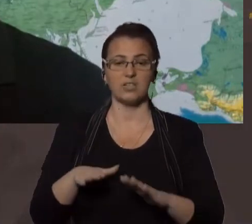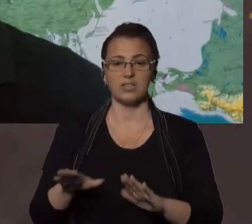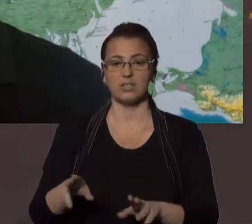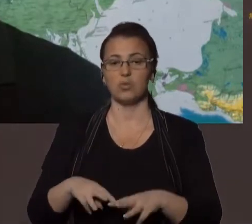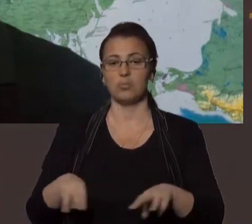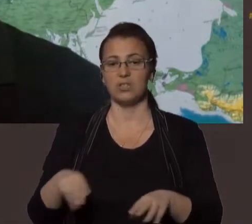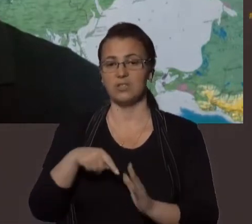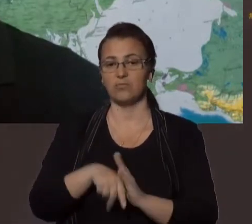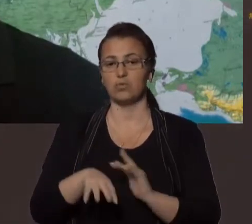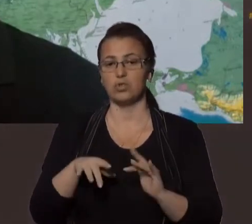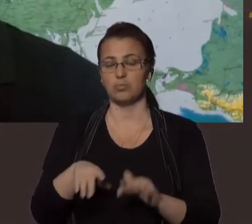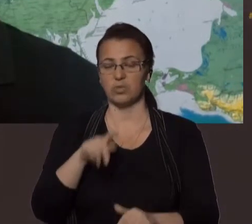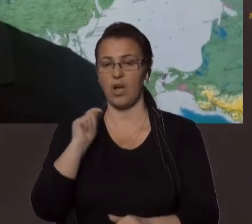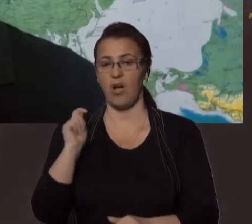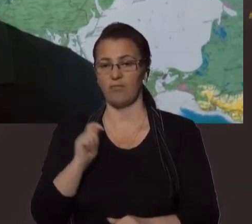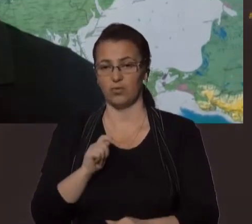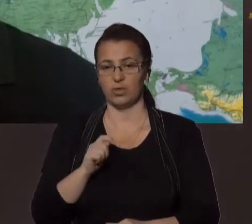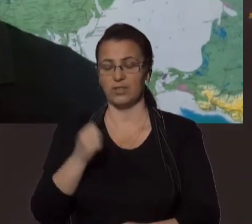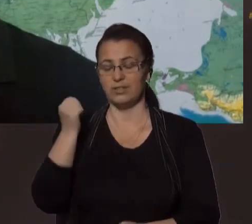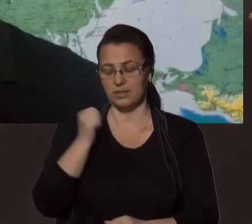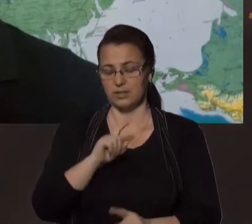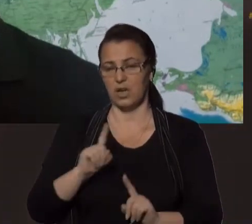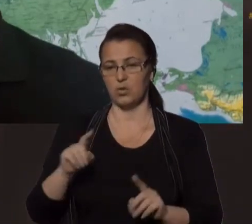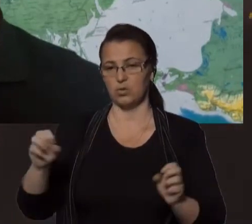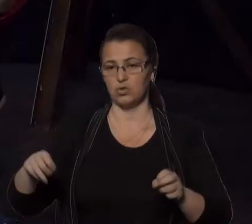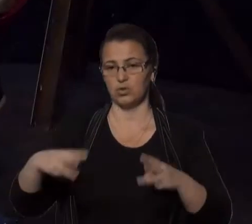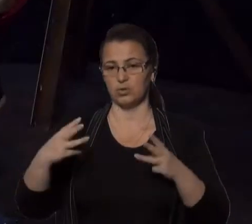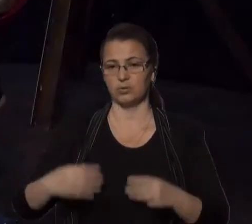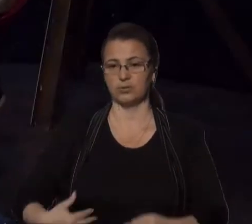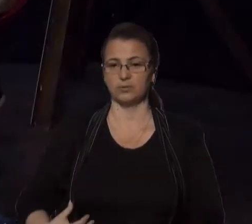міністра внутрішніх справ України. Дуже дякуємо за те, що долучилися. Дякуємо за ваш час.